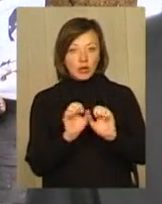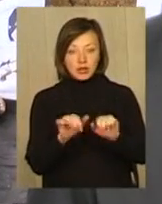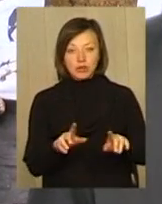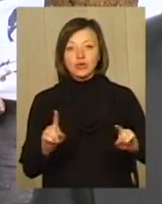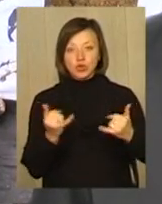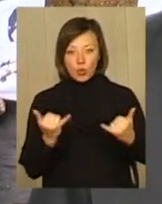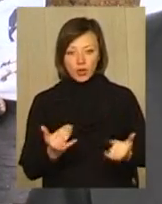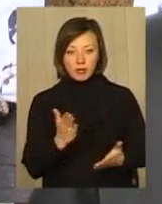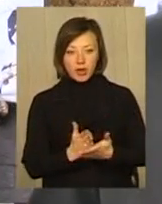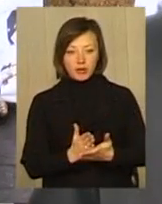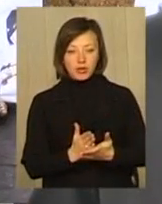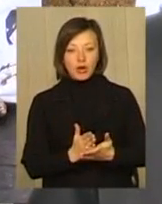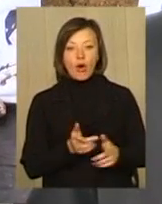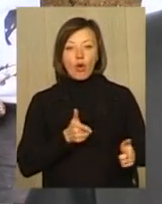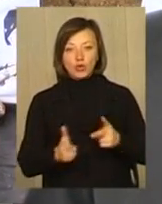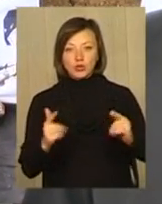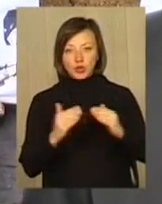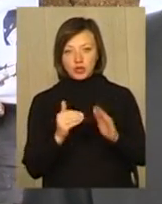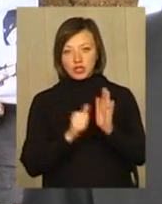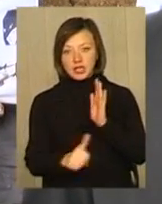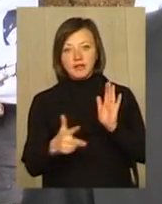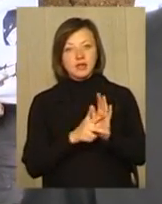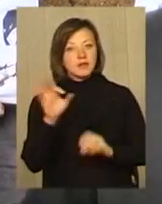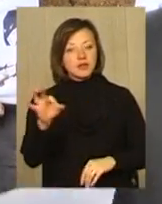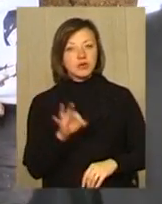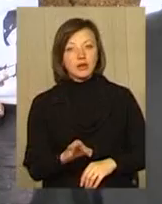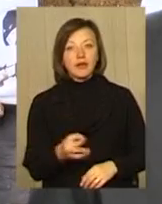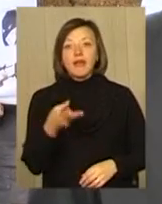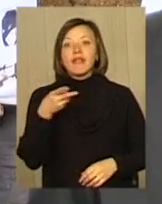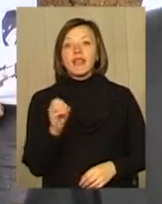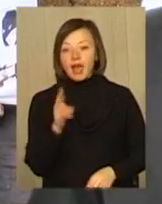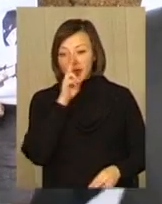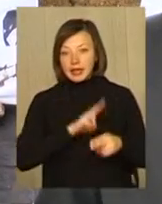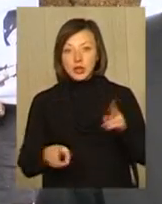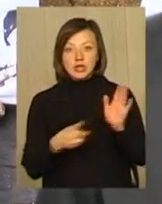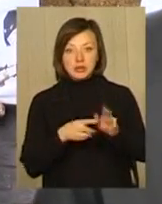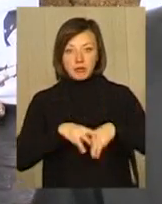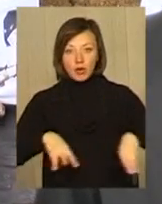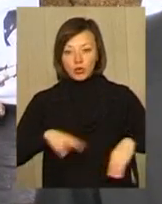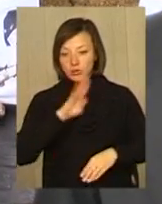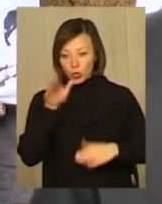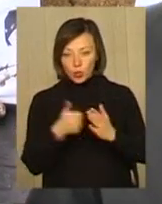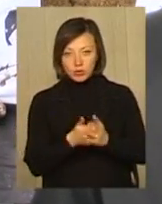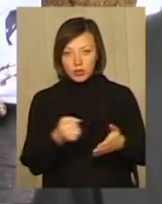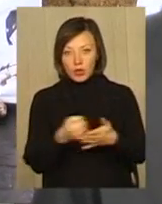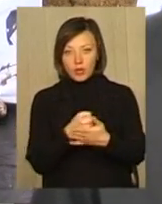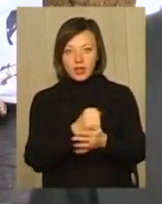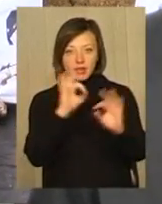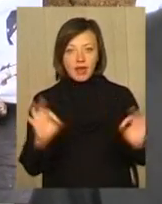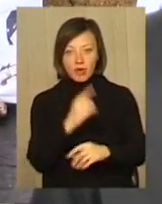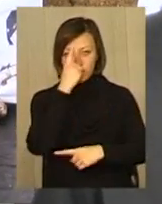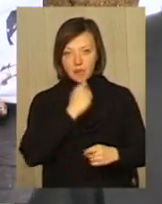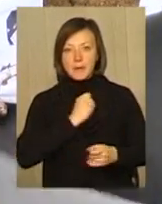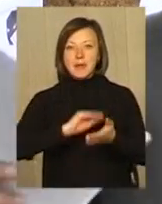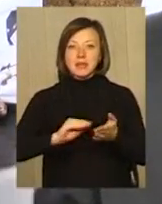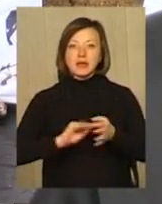що ми на сьогодні маємо. Готовність будинку складає 68%. Де діло 7 мільйонів, ми до сих пір не можемо добитися ніякої інформації. Ми